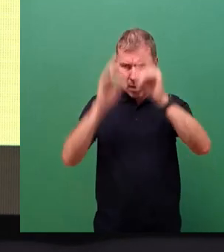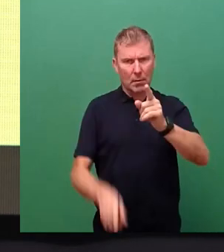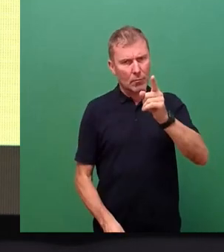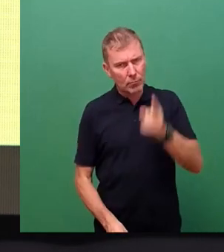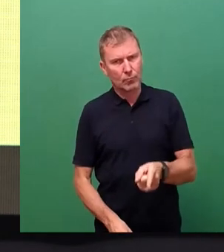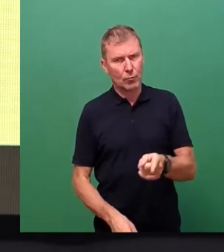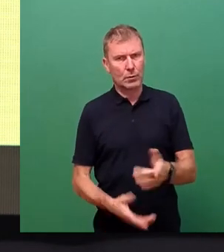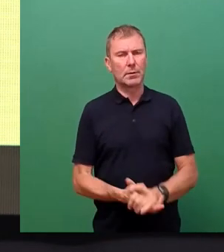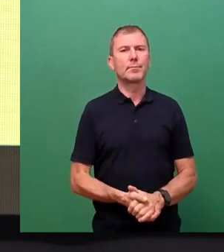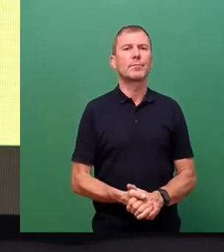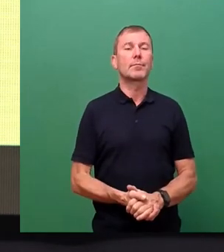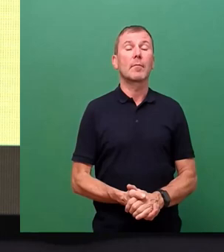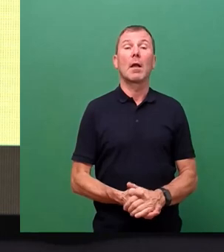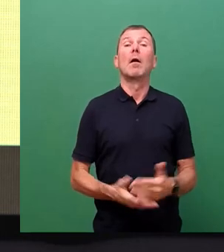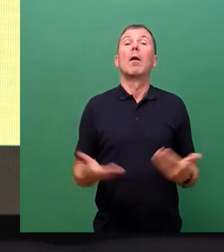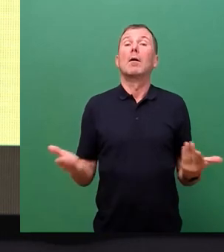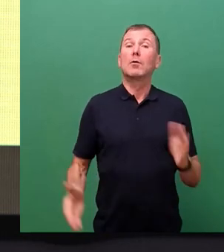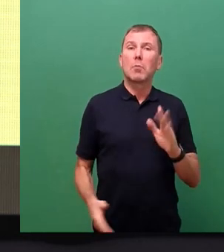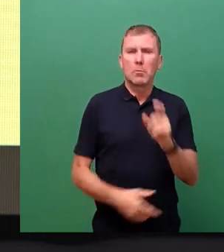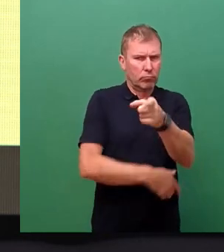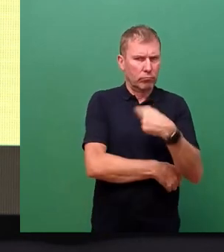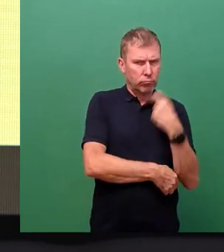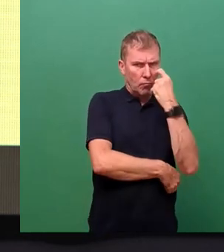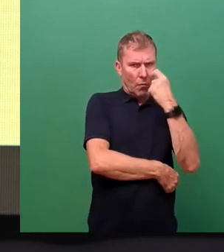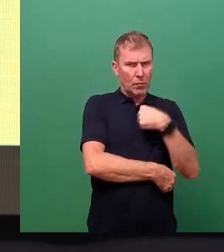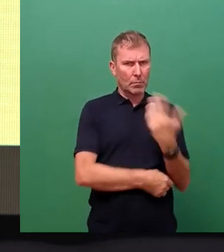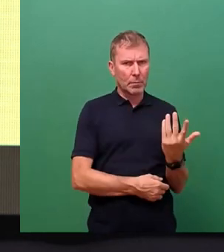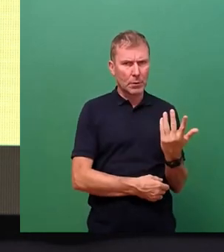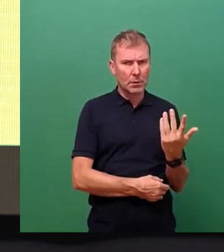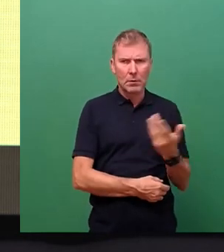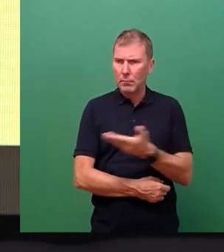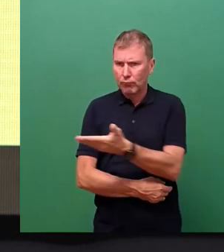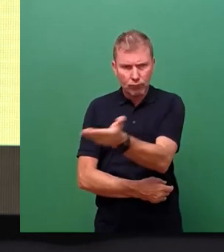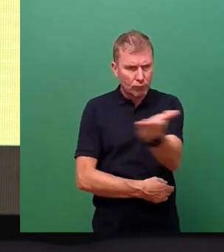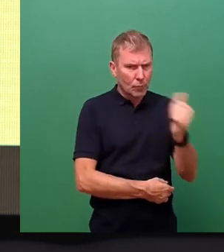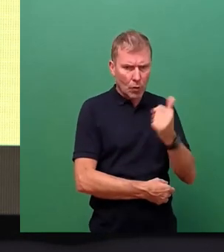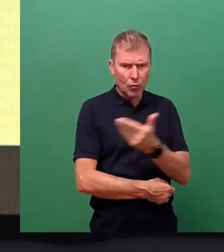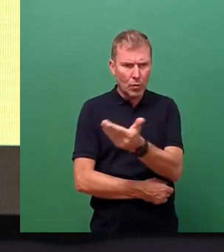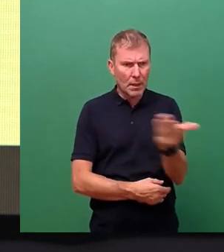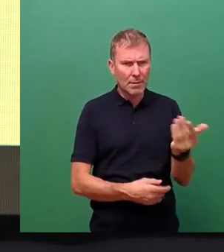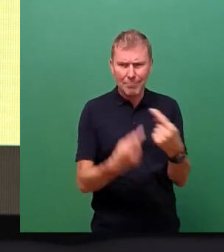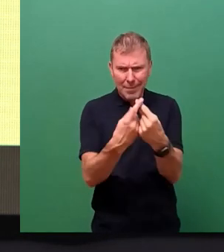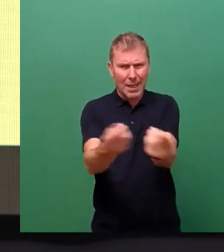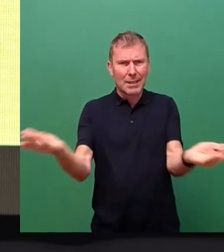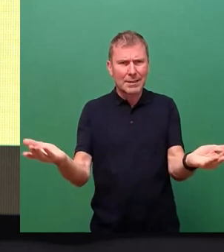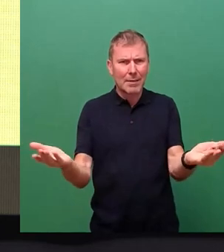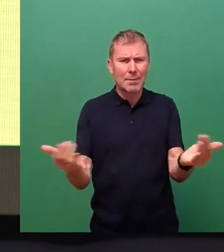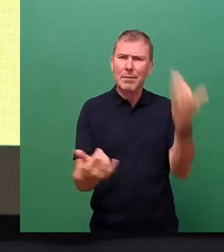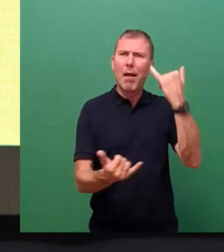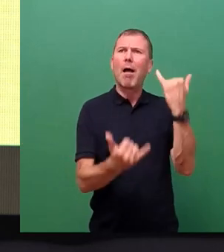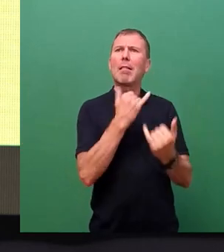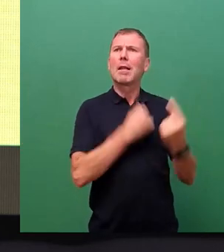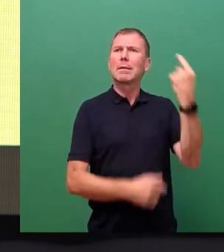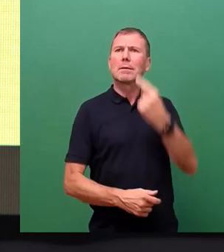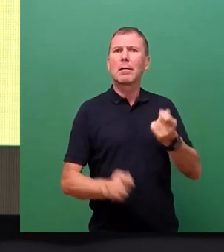Das ist insofern verwunderlich, dass Sie, werte Kolleginnen und Kollegen, es doch waren, die unseren letztjährigen Antrag